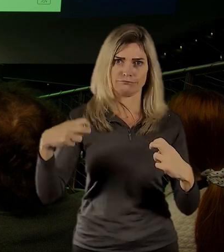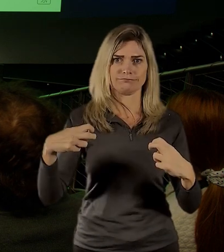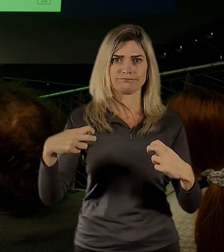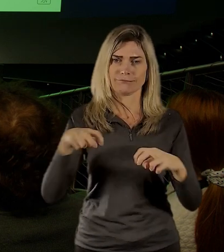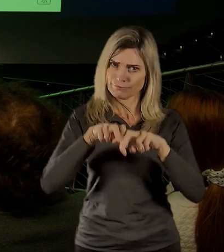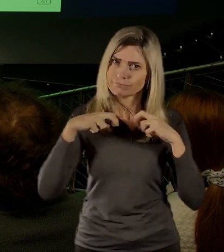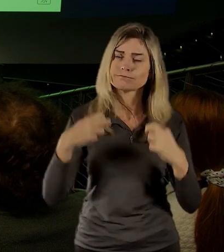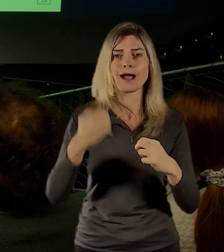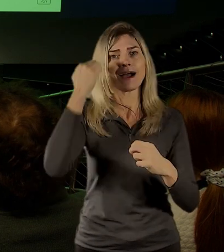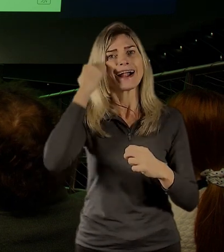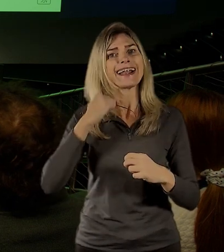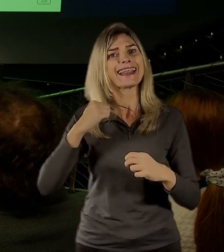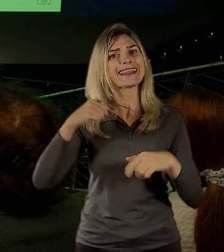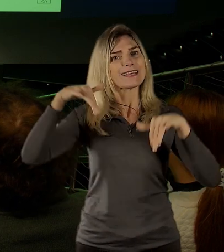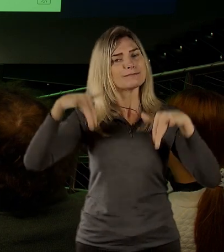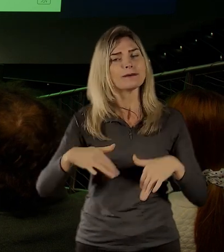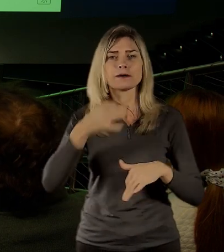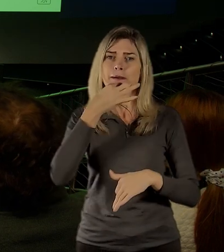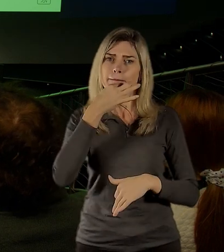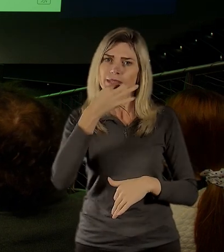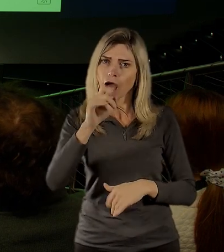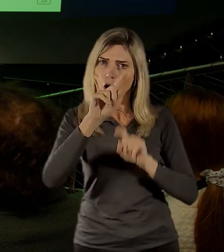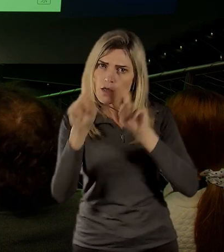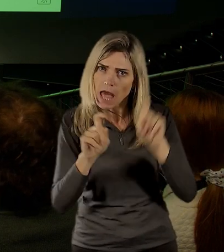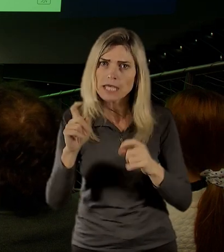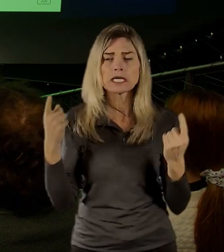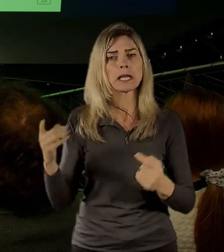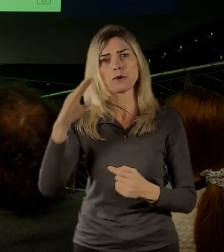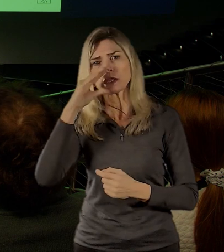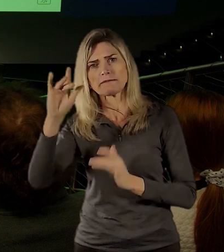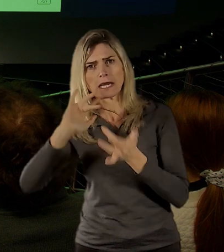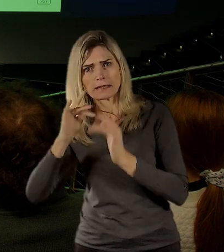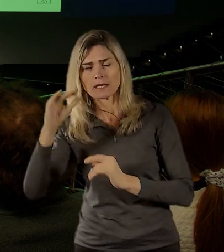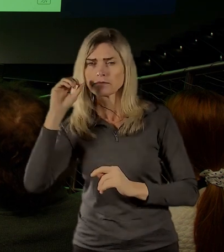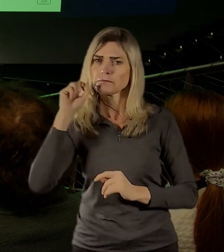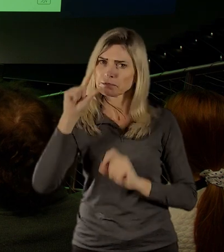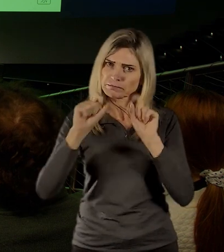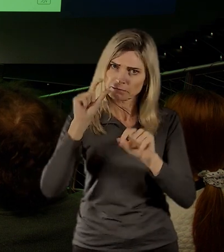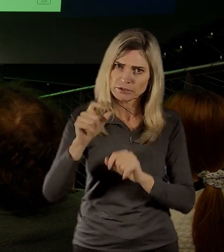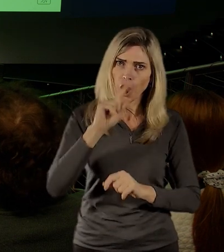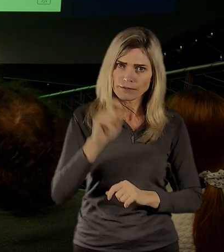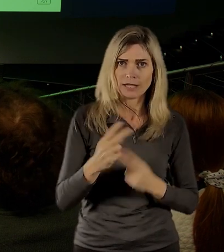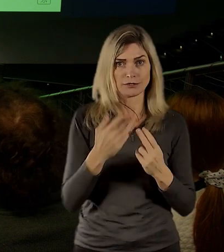případně položit dotazy nebo zodpovědět dotazy ohledně toho projektu, takže pánové, prosím.